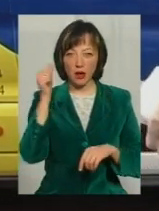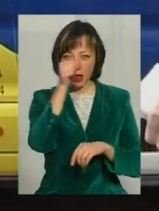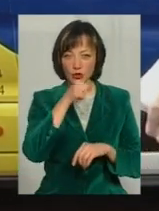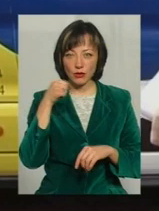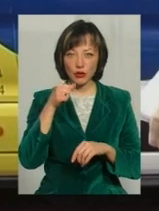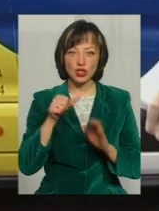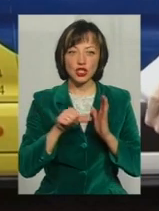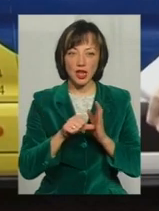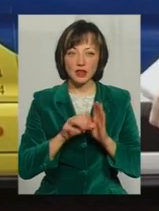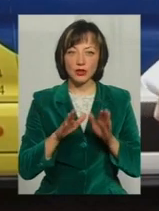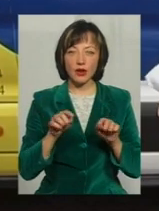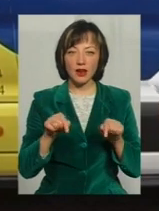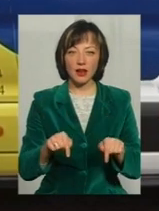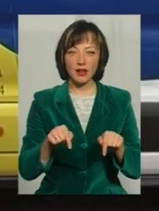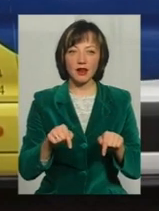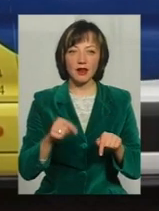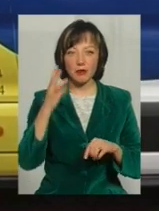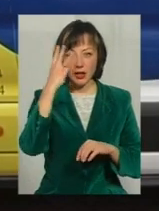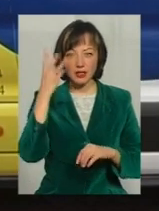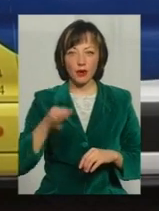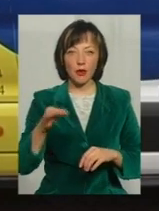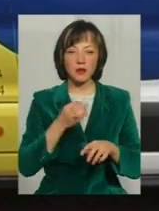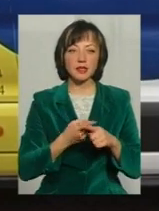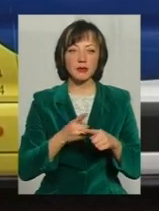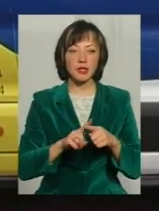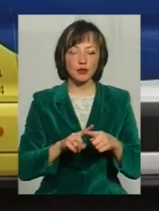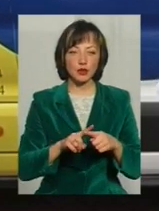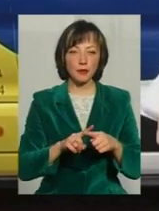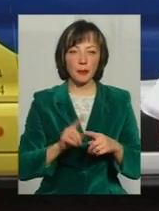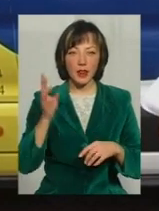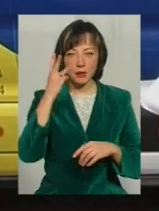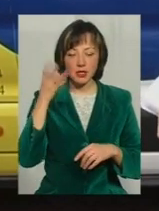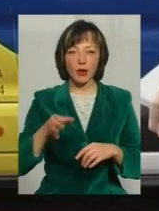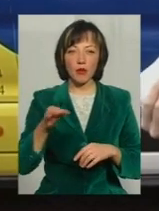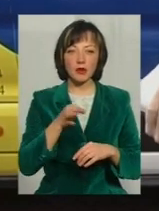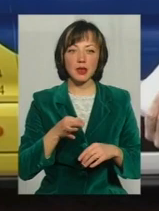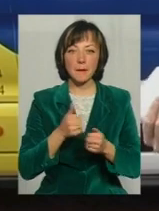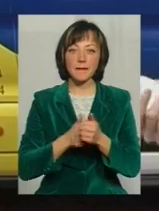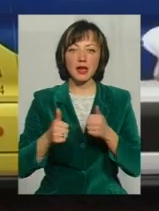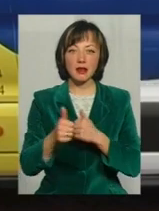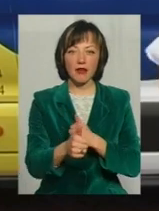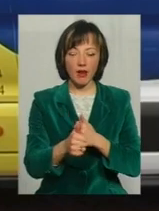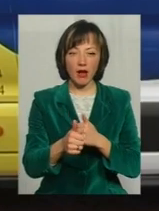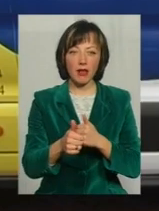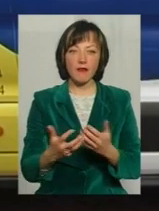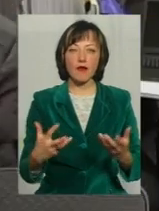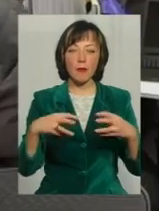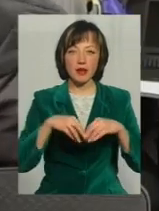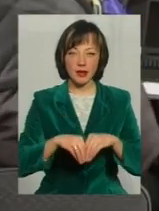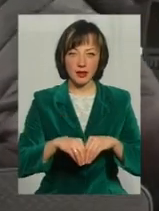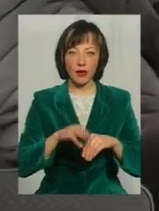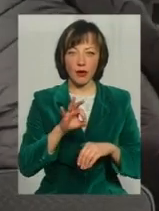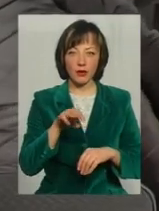то шість тільки в Хмельницької області Тому що Хмельницька область передаває в об'єдненні